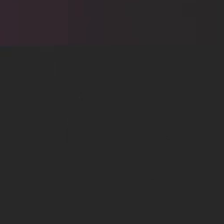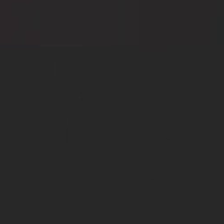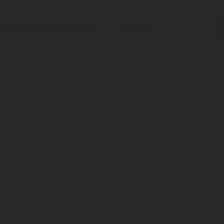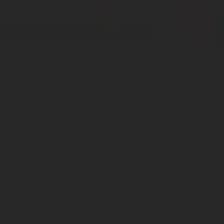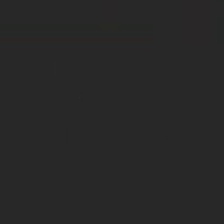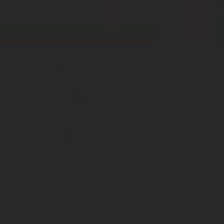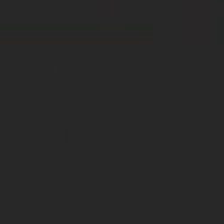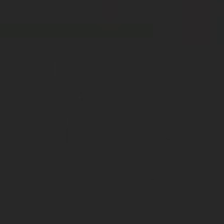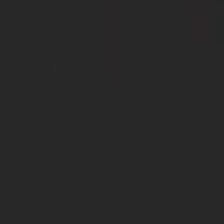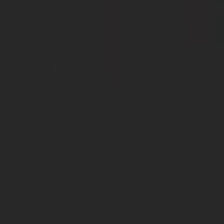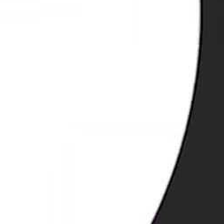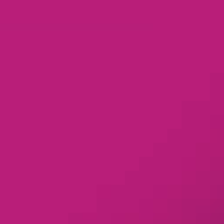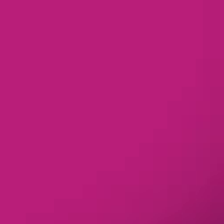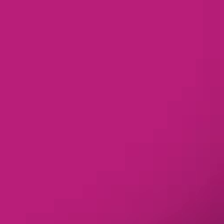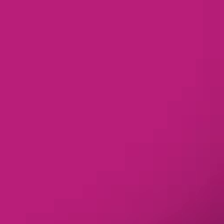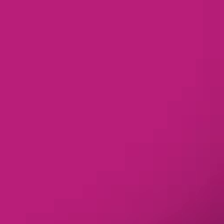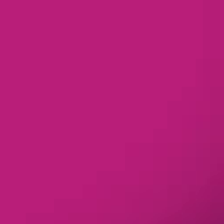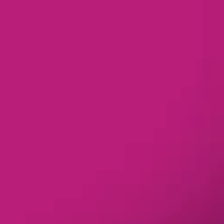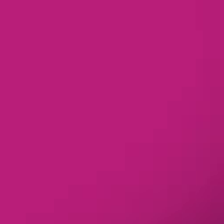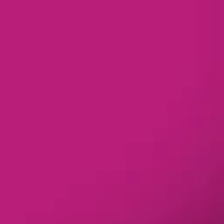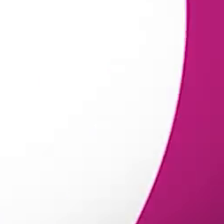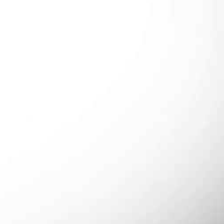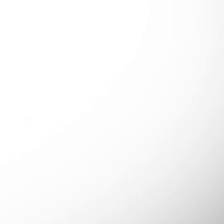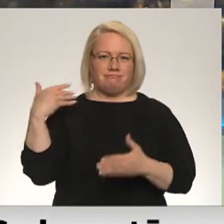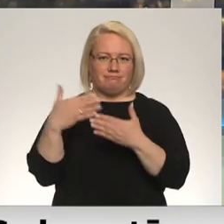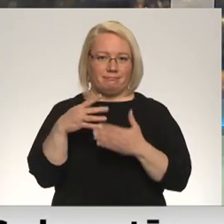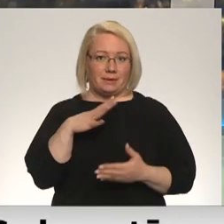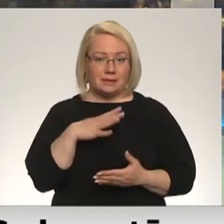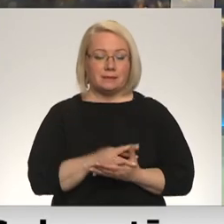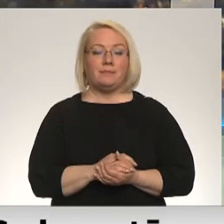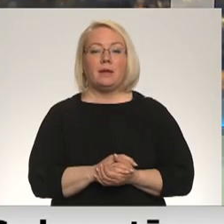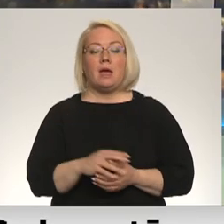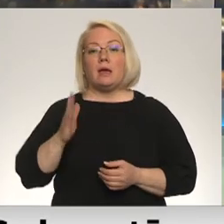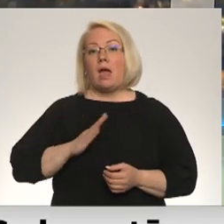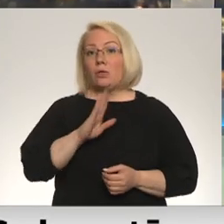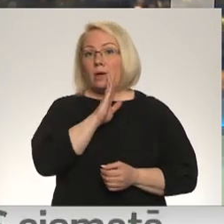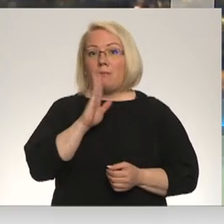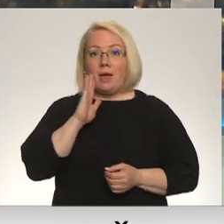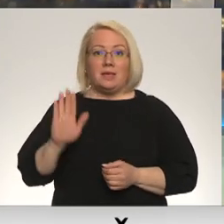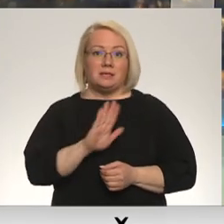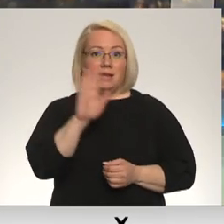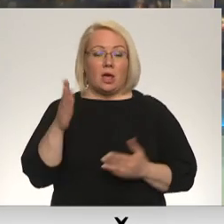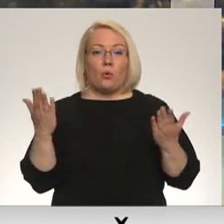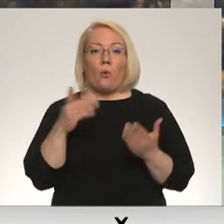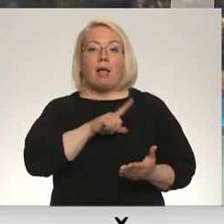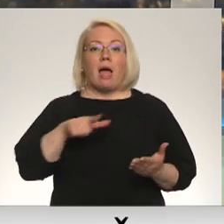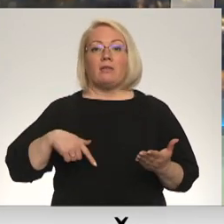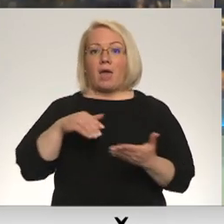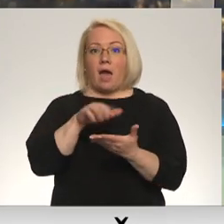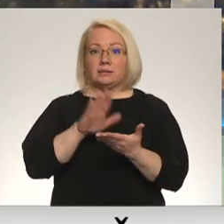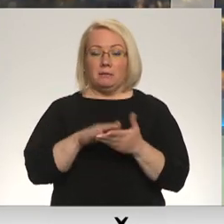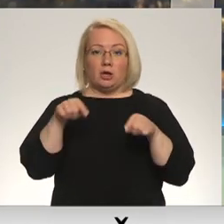Re, visi ēters ir te! Bet gaidot mātis dienu, ko Latvija atzīmēsim šajā